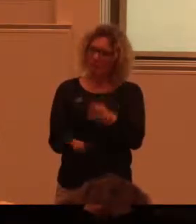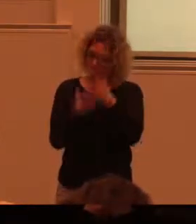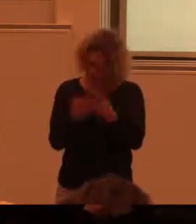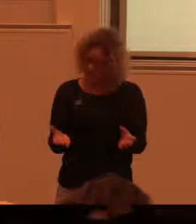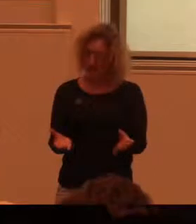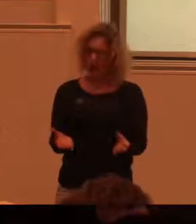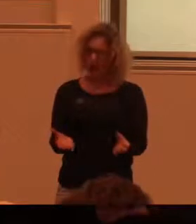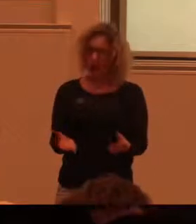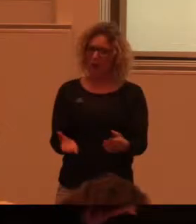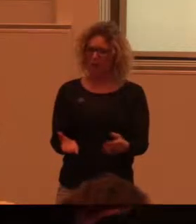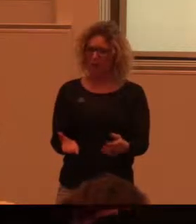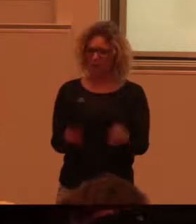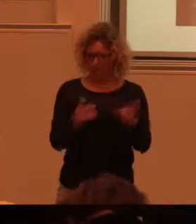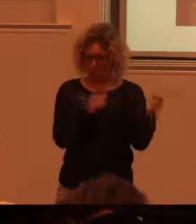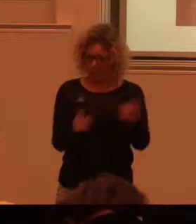existensen.